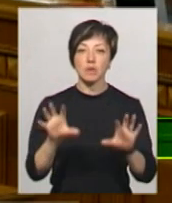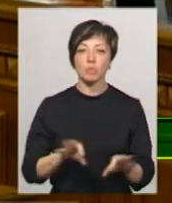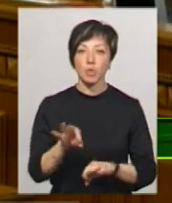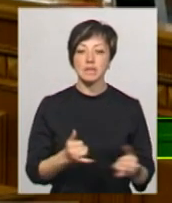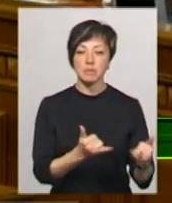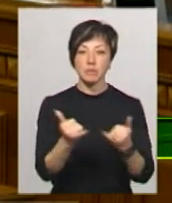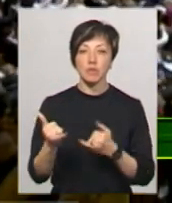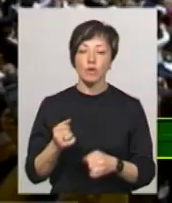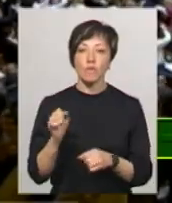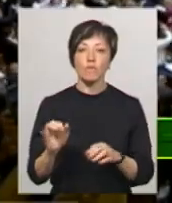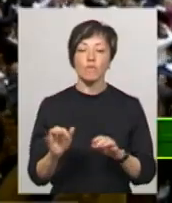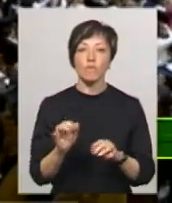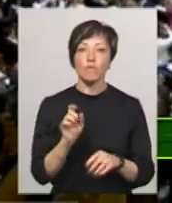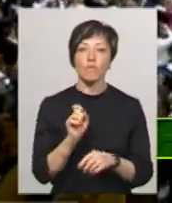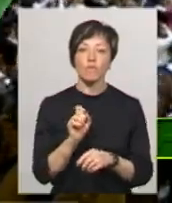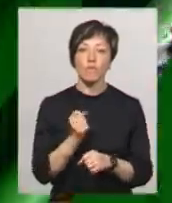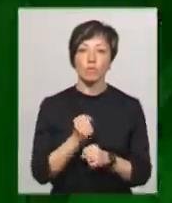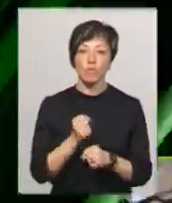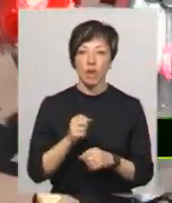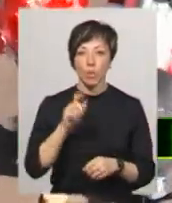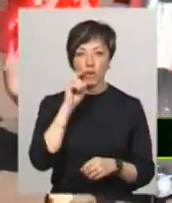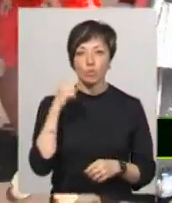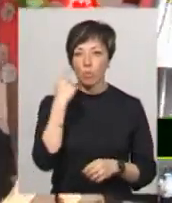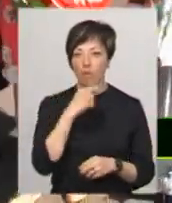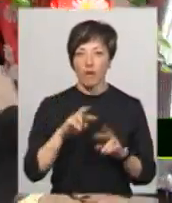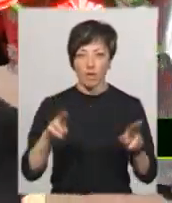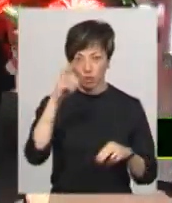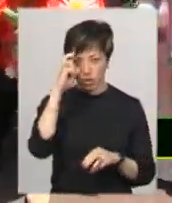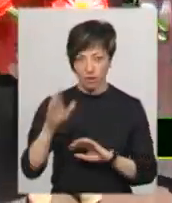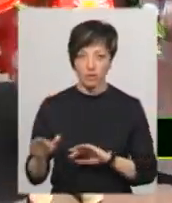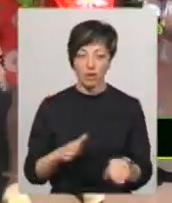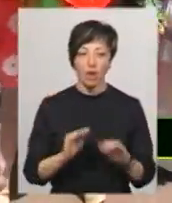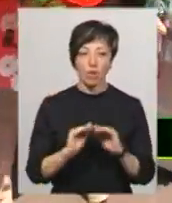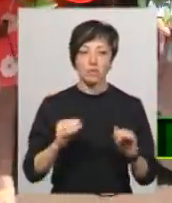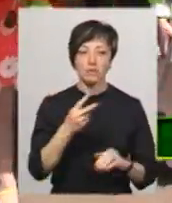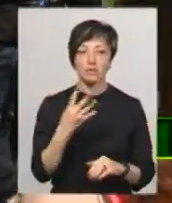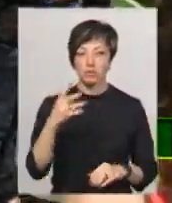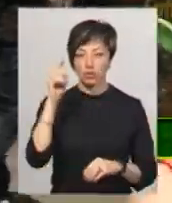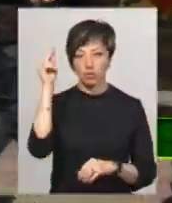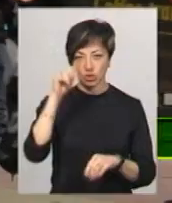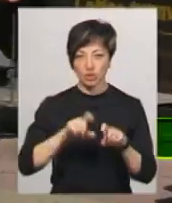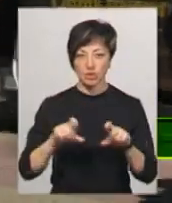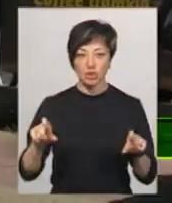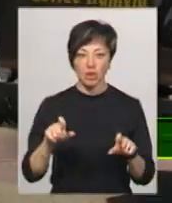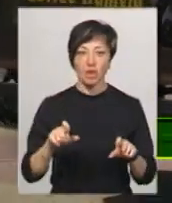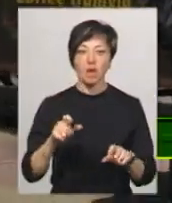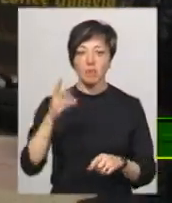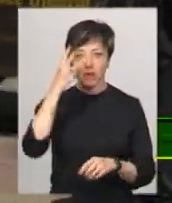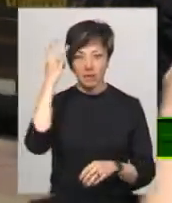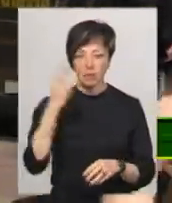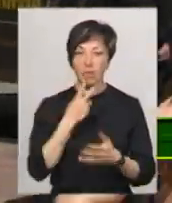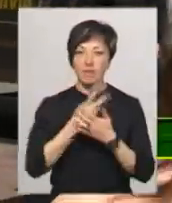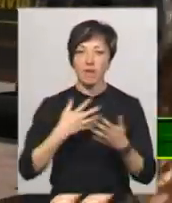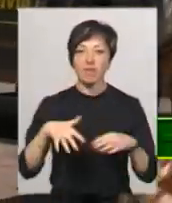забезпечення функціонування української мови як державної. Учні 24 шкіл обласного центру представляли екопроекти, екопісні та